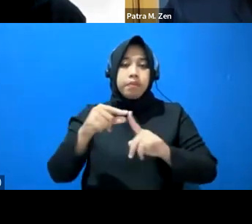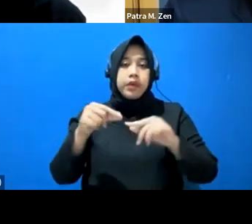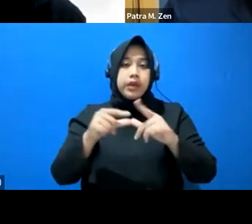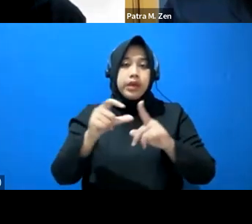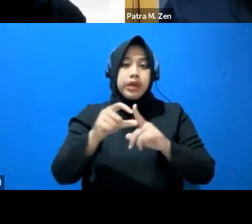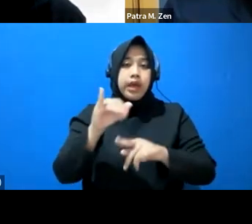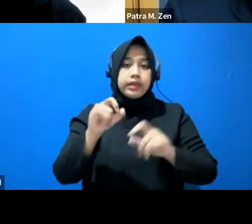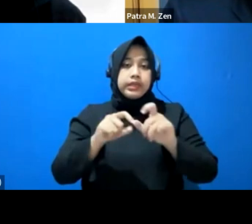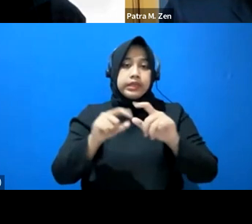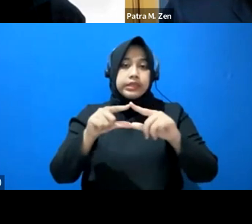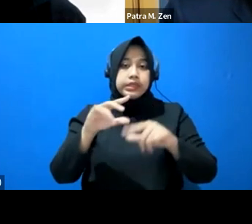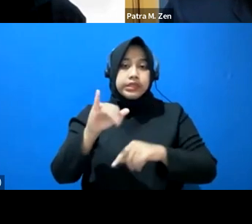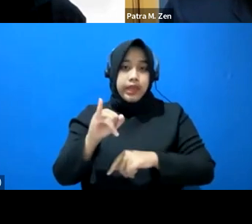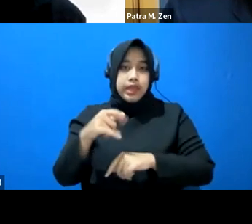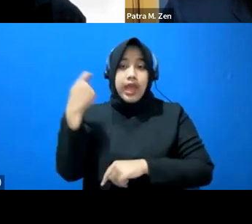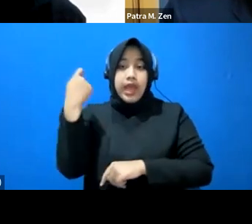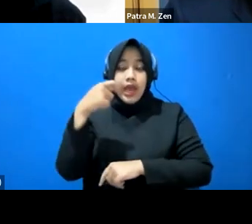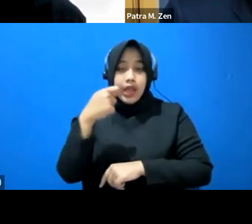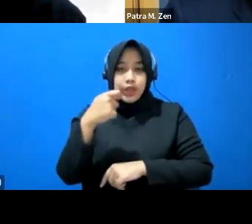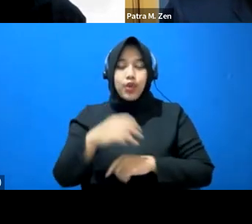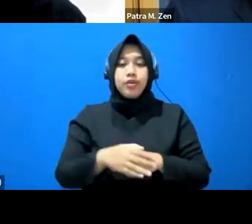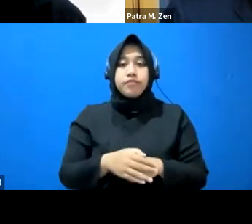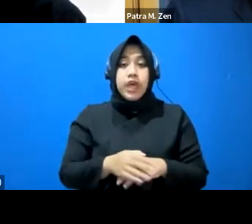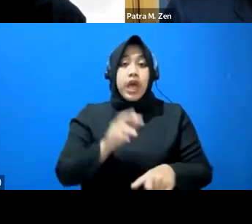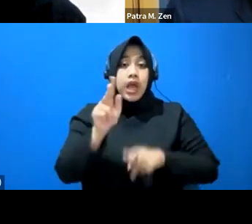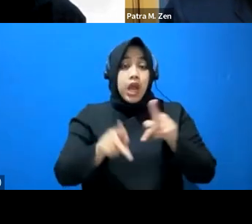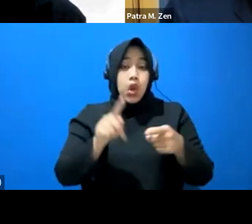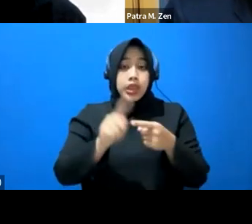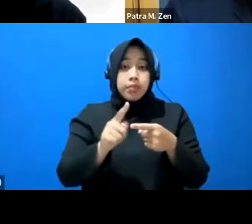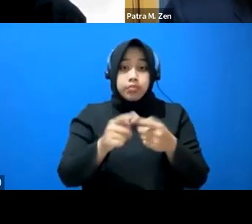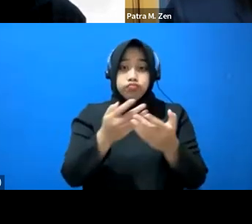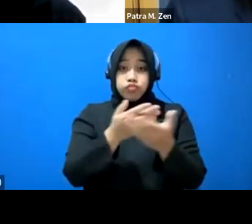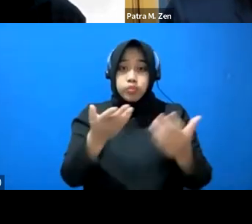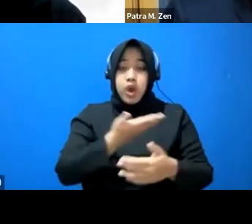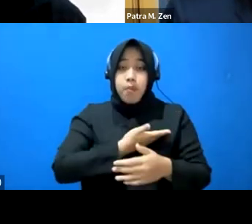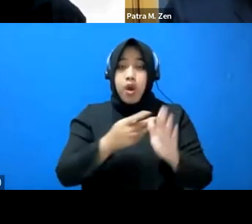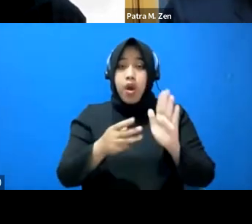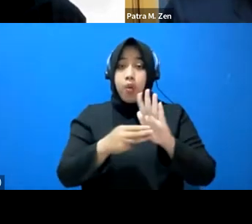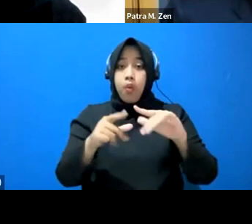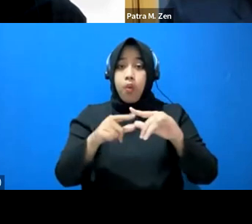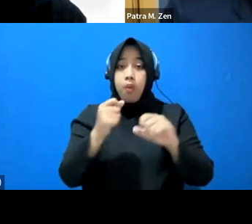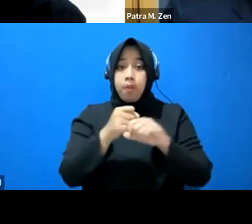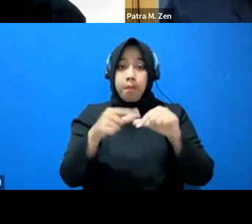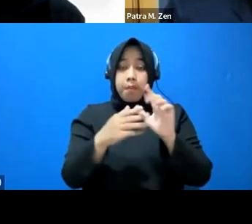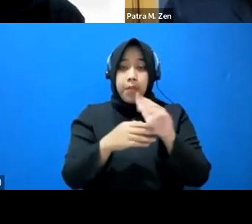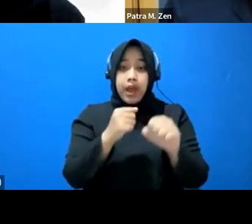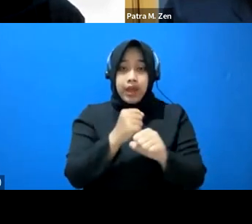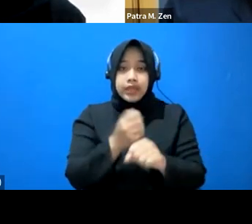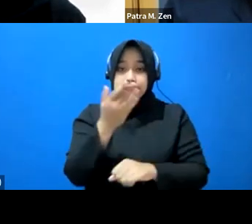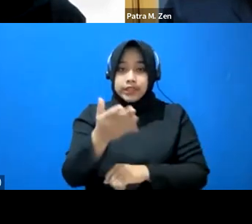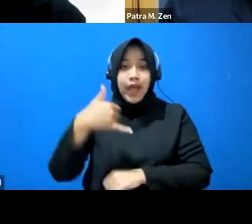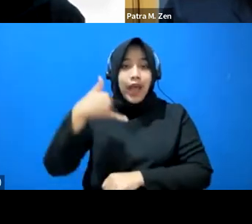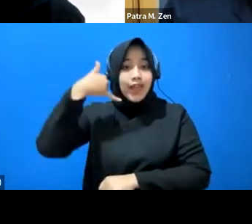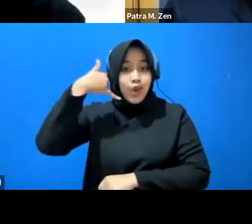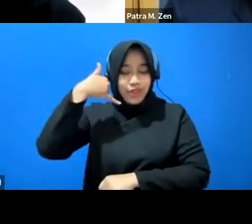kalau teman-teman mau magang ya silakan kontak silakan apa